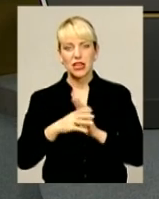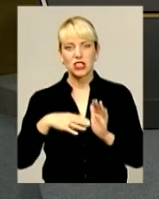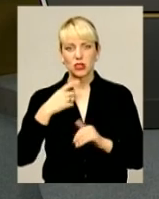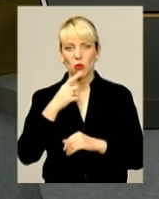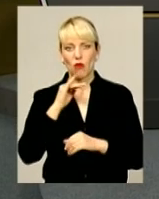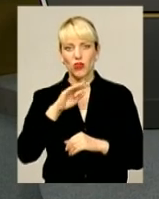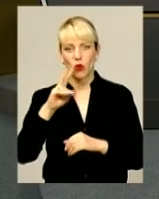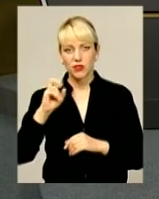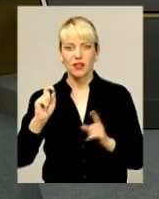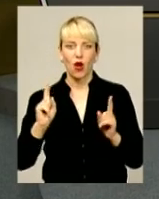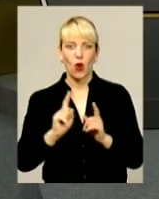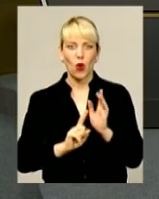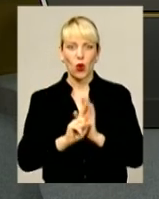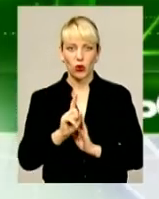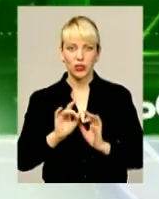початку короткий анонс.